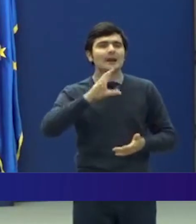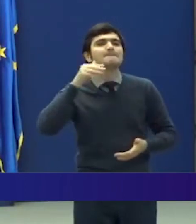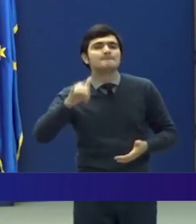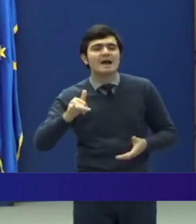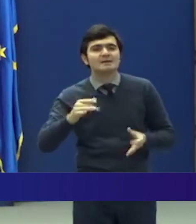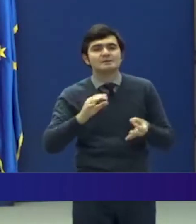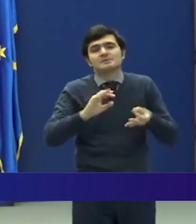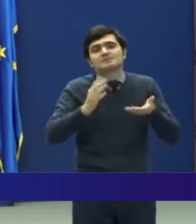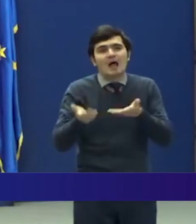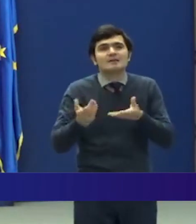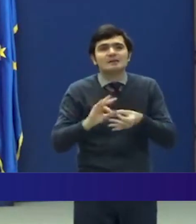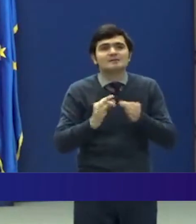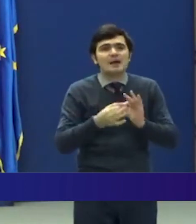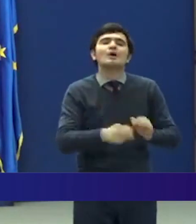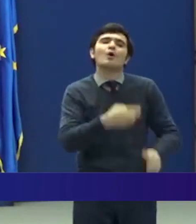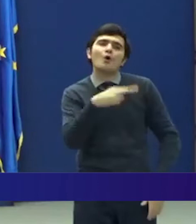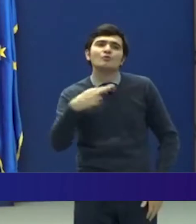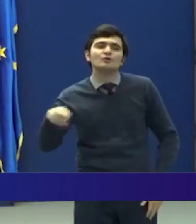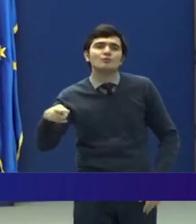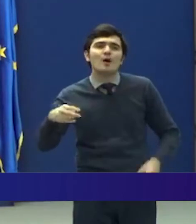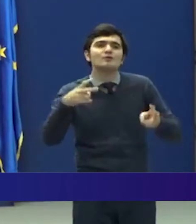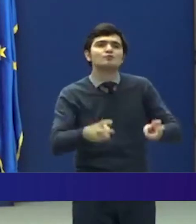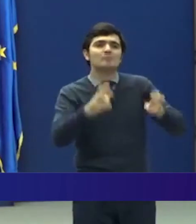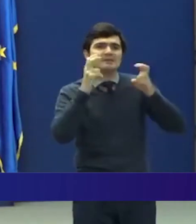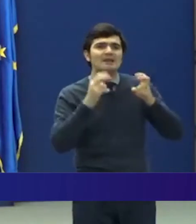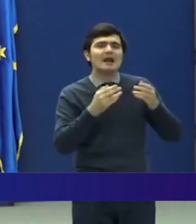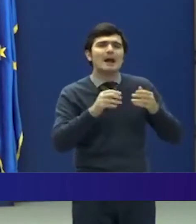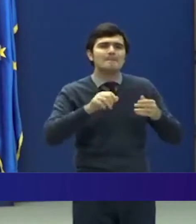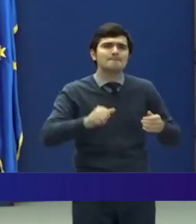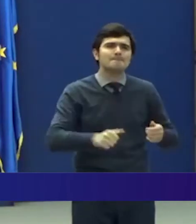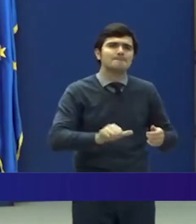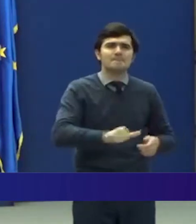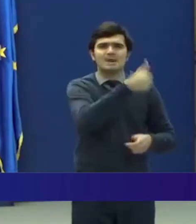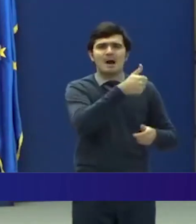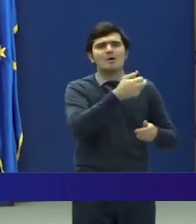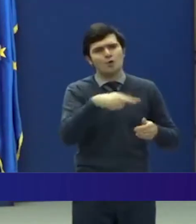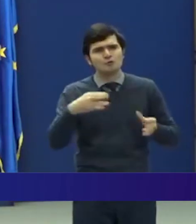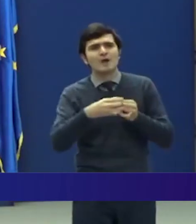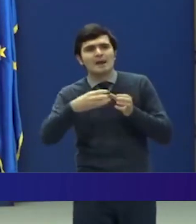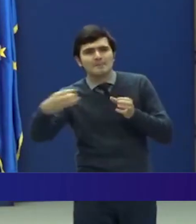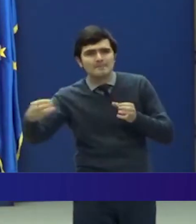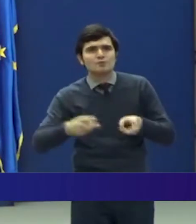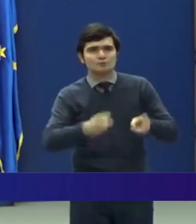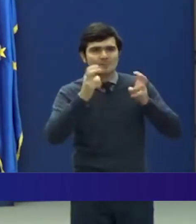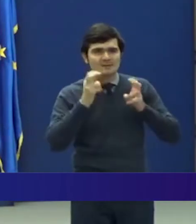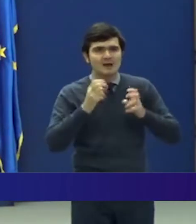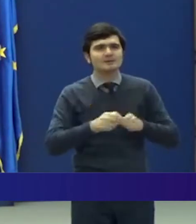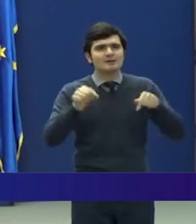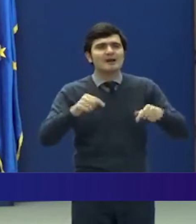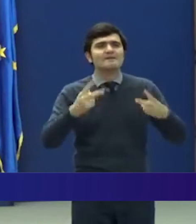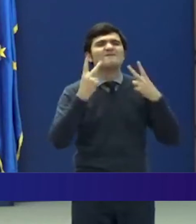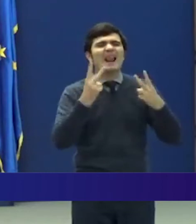este continuarea suspendării inițiale, suspendarea care acum va fi